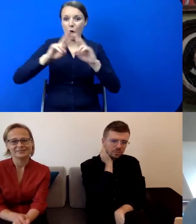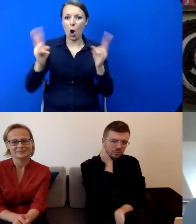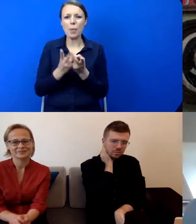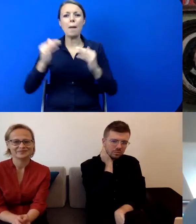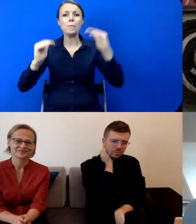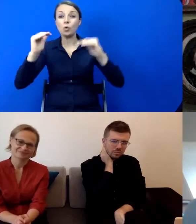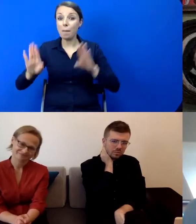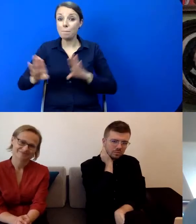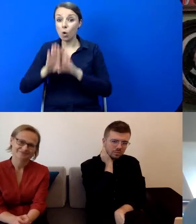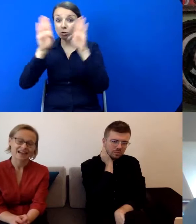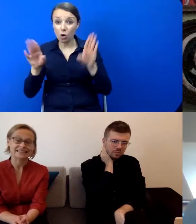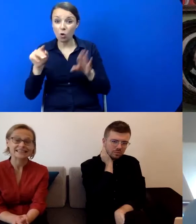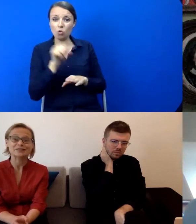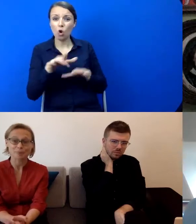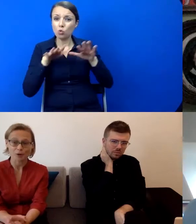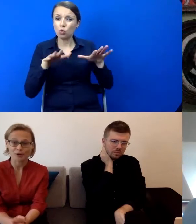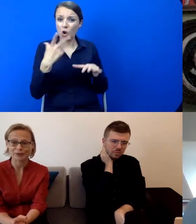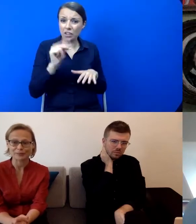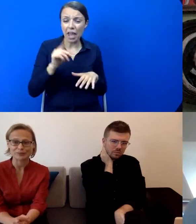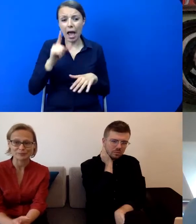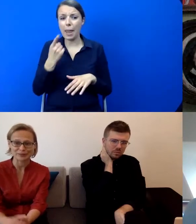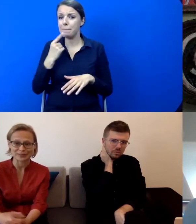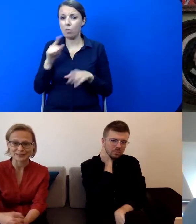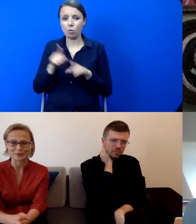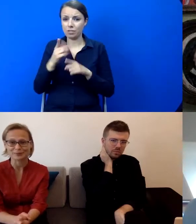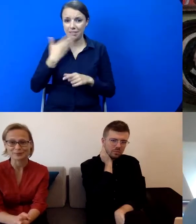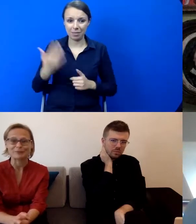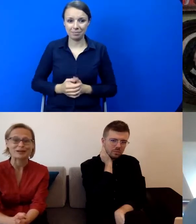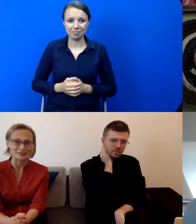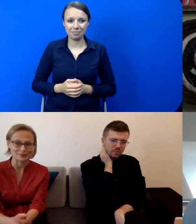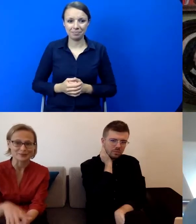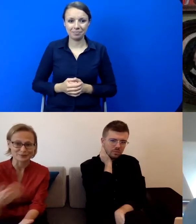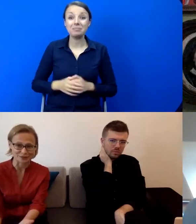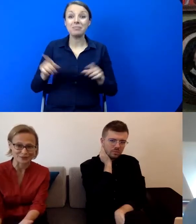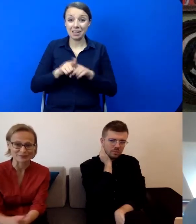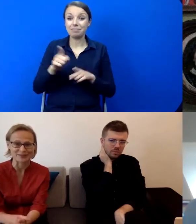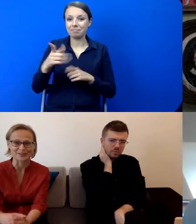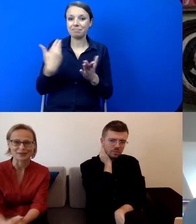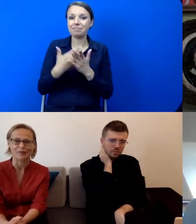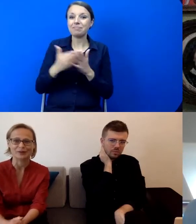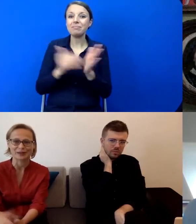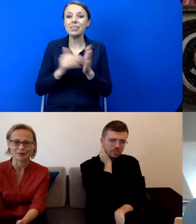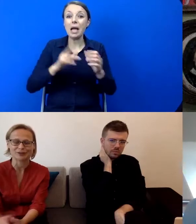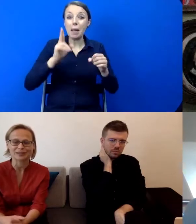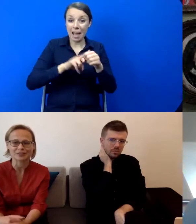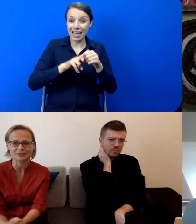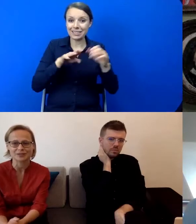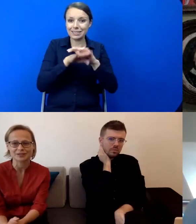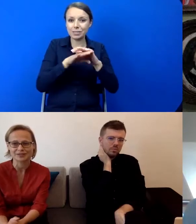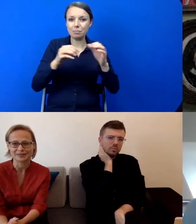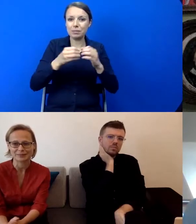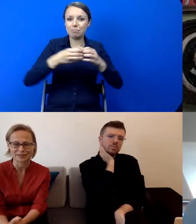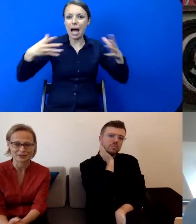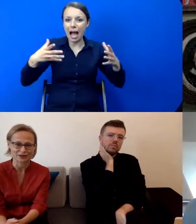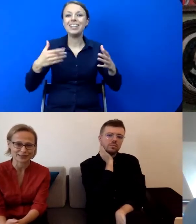jest dużo, ale mało też. Potrzebna jest rozbudowa magazynów, co się właśnie będzie działo i remont, tak żeby się